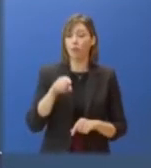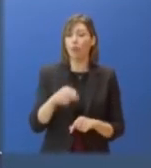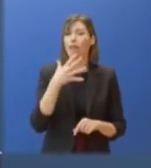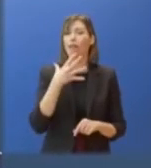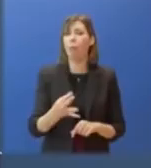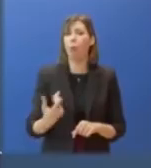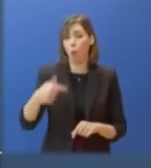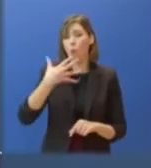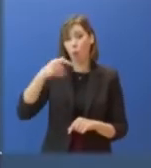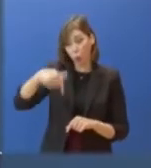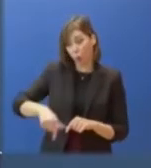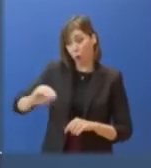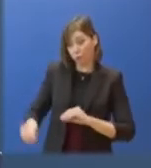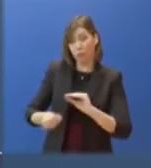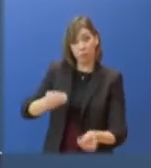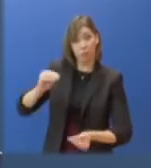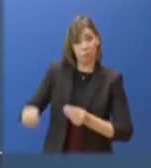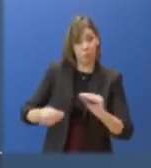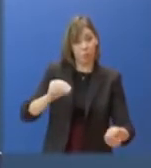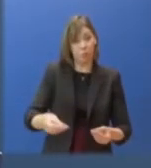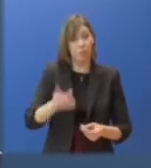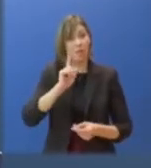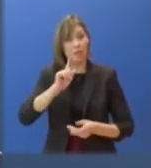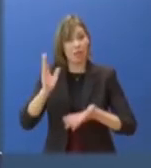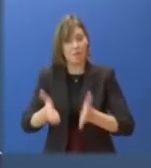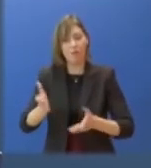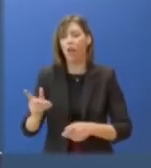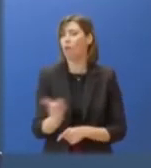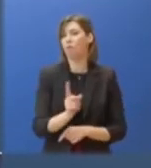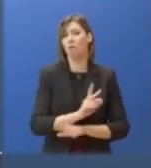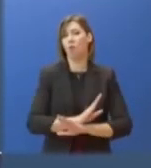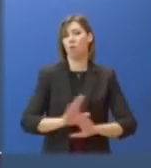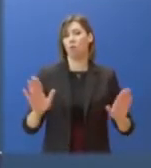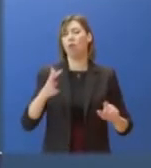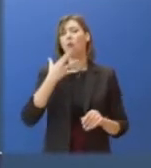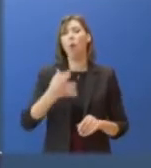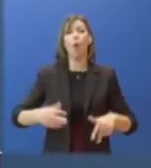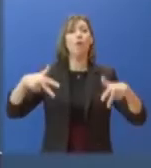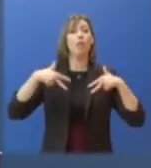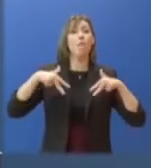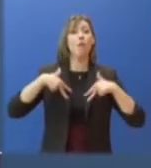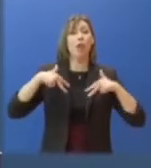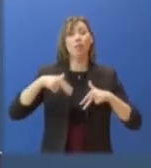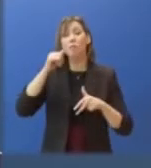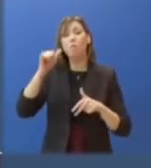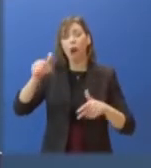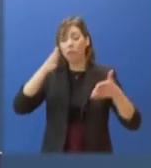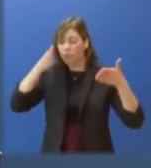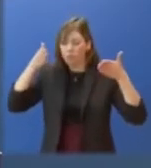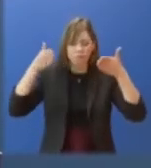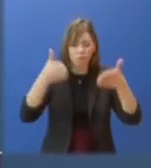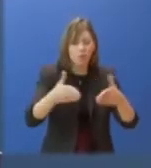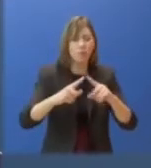Αυτό είναι αποτέλεσμα μιας κεντρικής επιλογής, κεντρικής επιλογής μιας κυβέρνησης, που είναι προσιλωμένη στα ιδεώδη του σύγχρονου